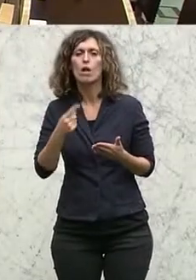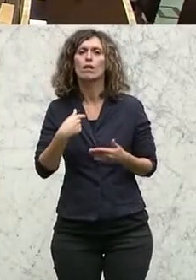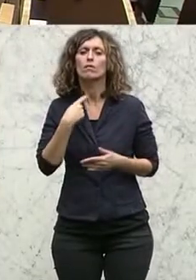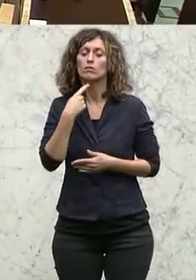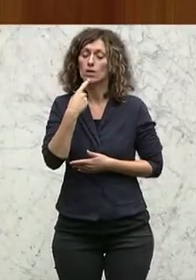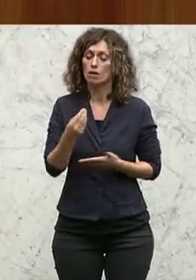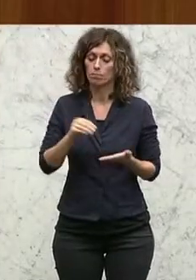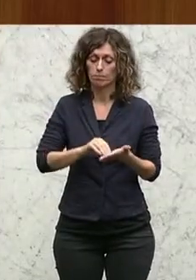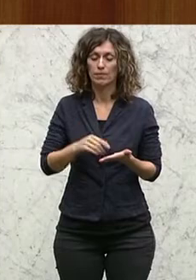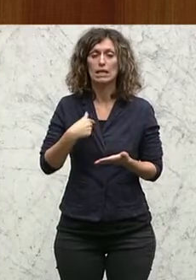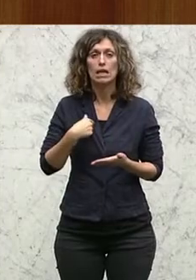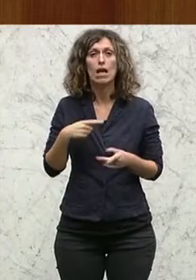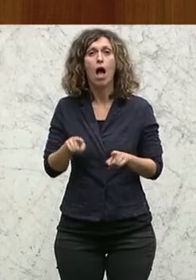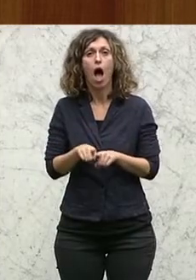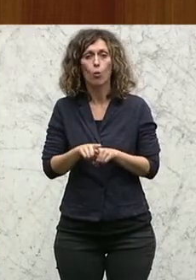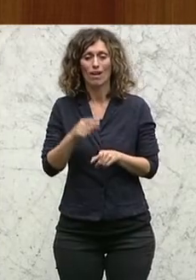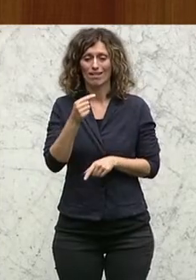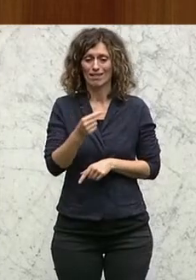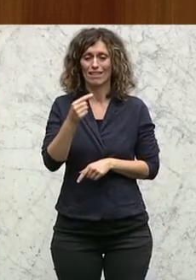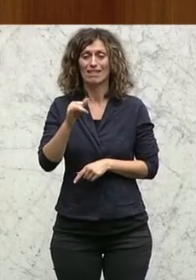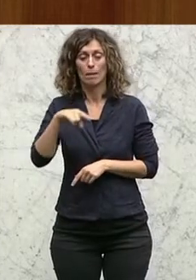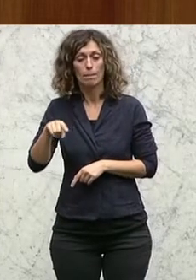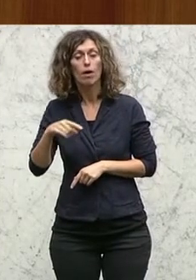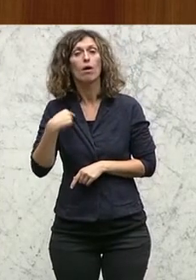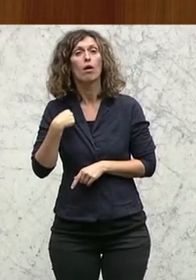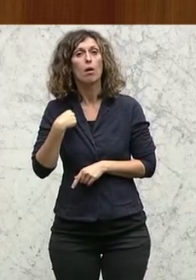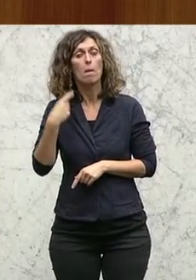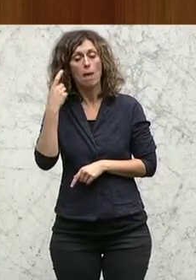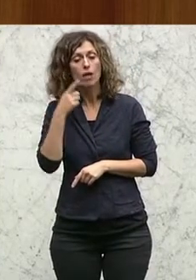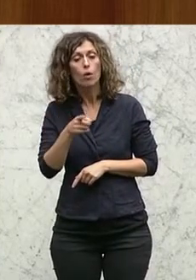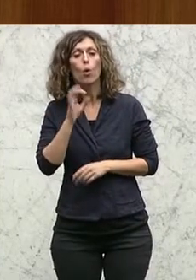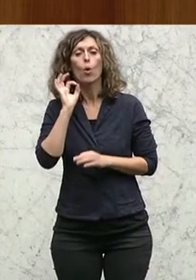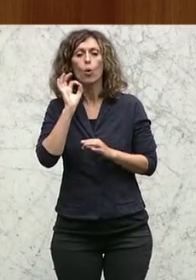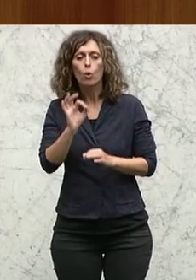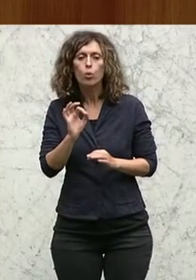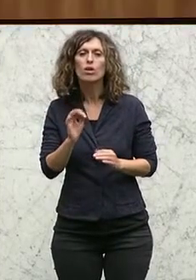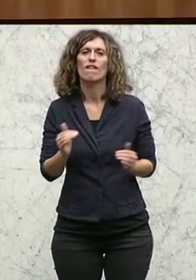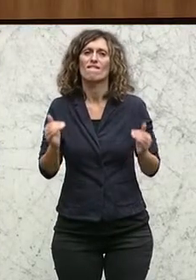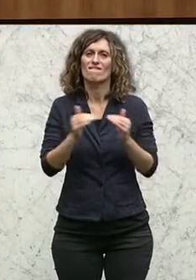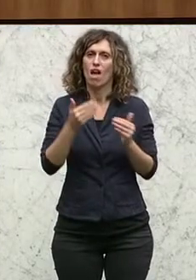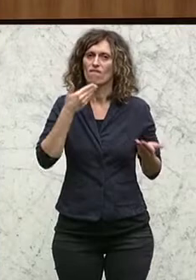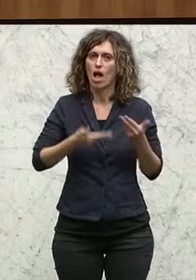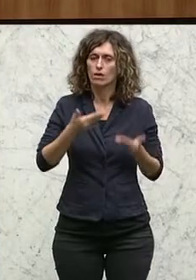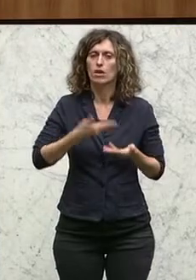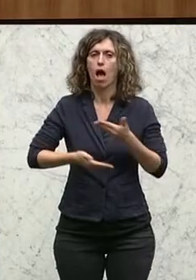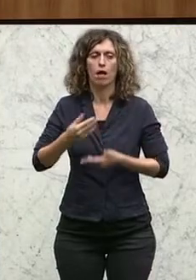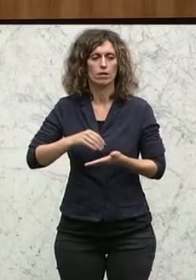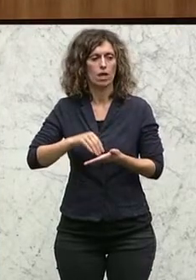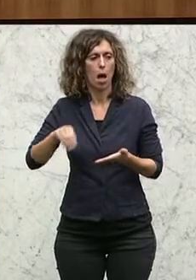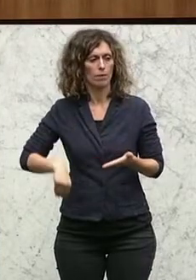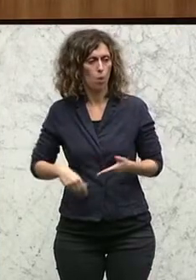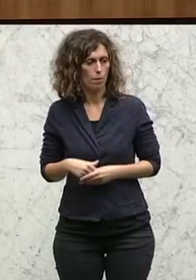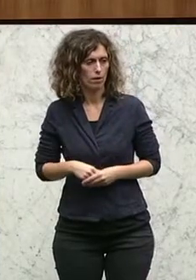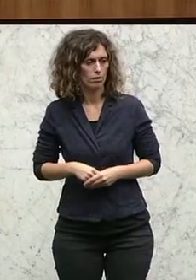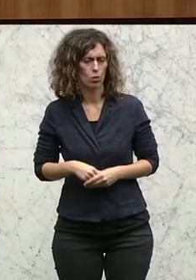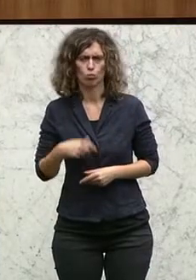aber auch betreffend TTIP für ein gut verhandeltes, faires Handelsabkommen. Also